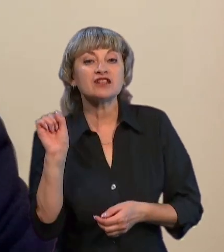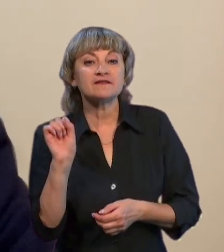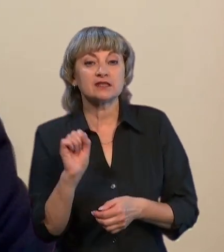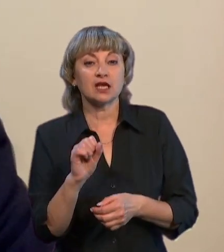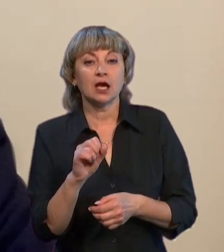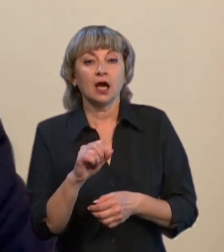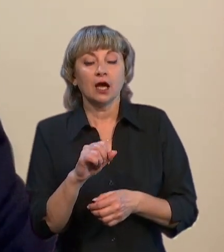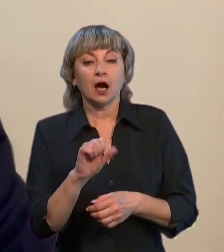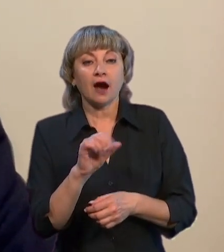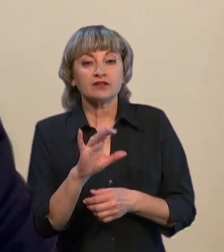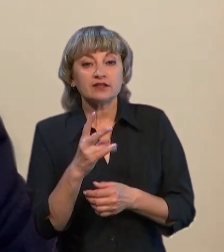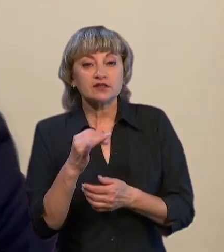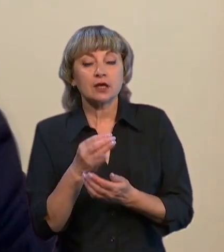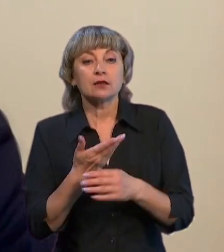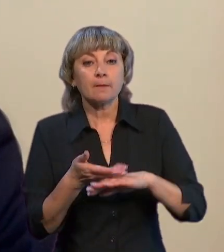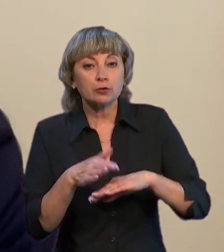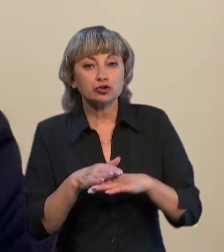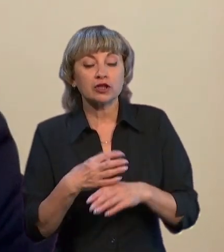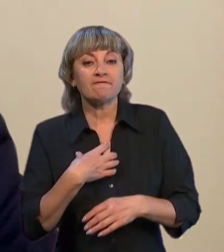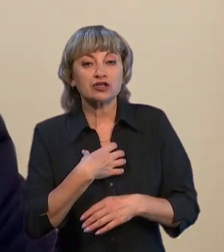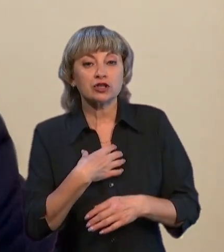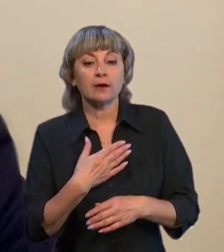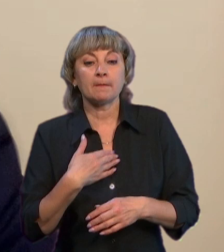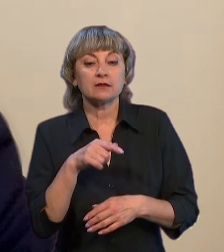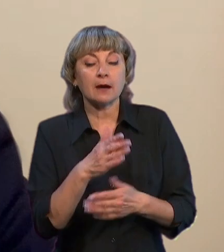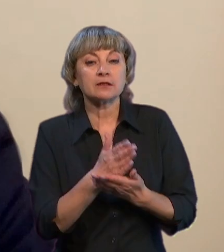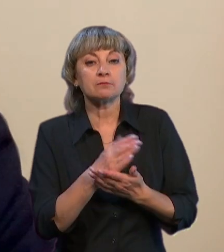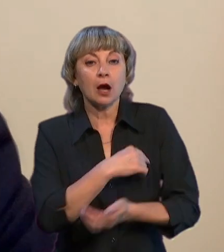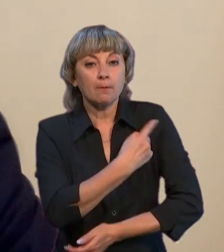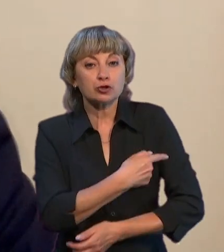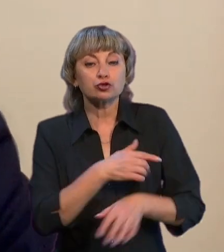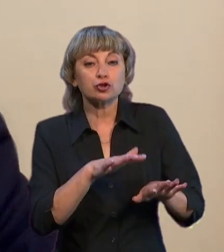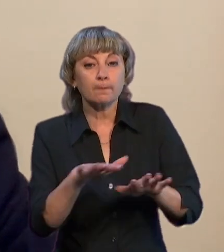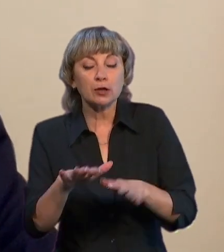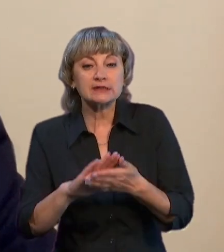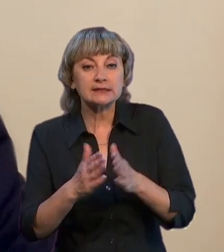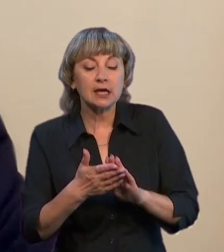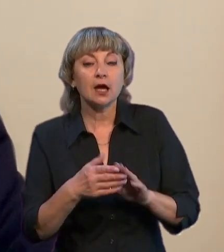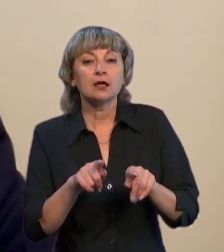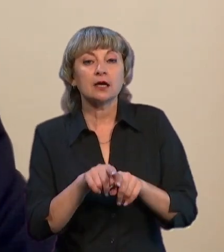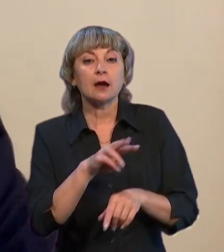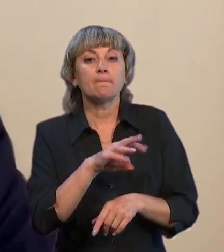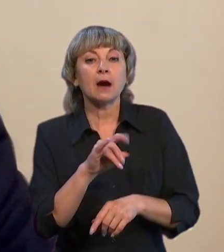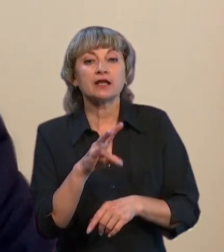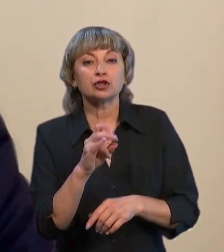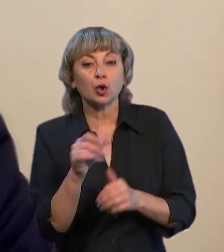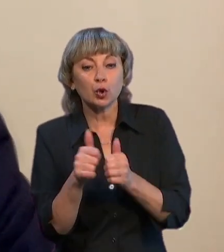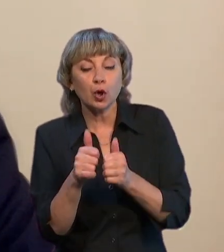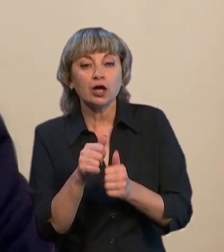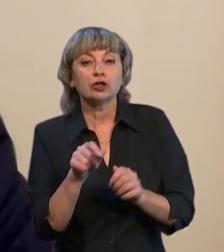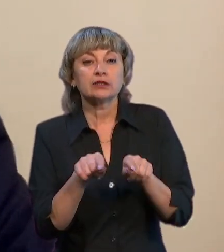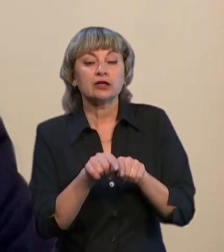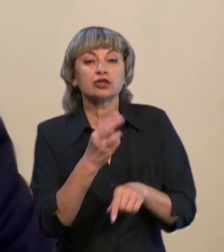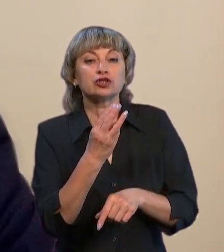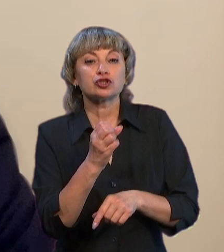надзвичайно напружений, важливий, але ми там вже тримаємо потужну позицію. Також саме, як під Мар'їнкою, точно також і Шахтарські.